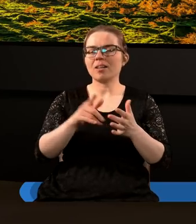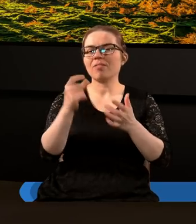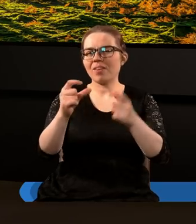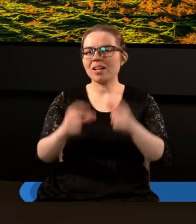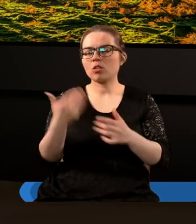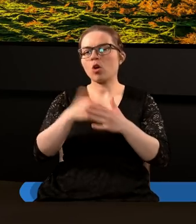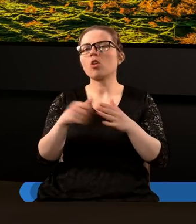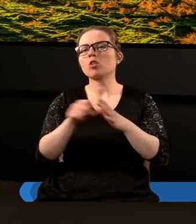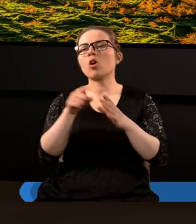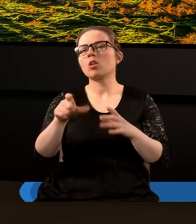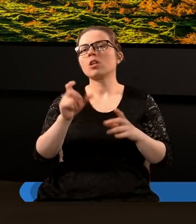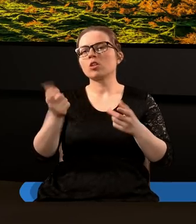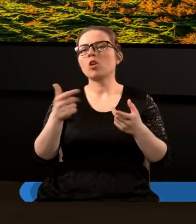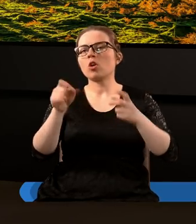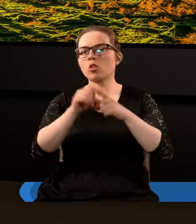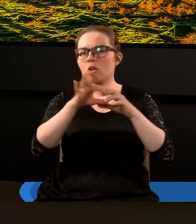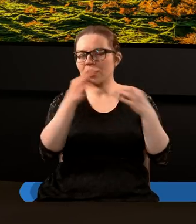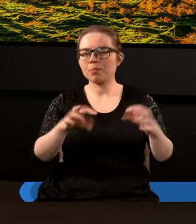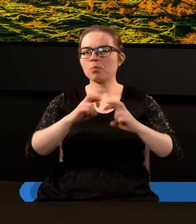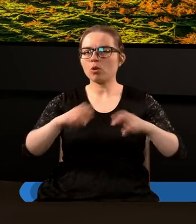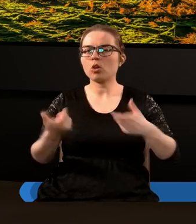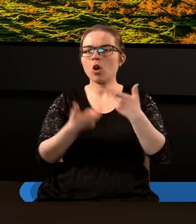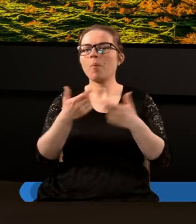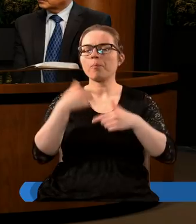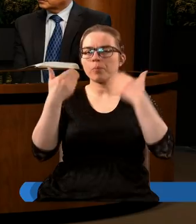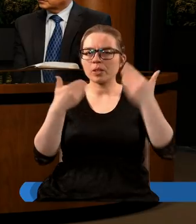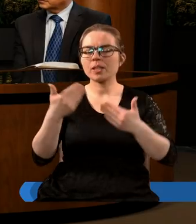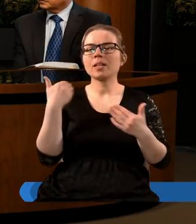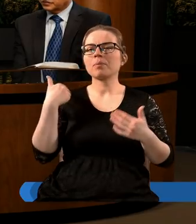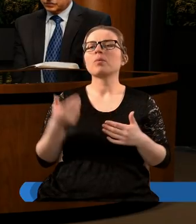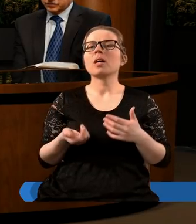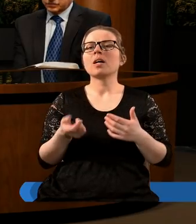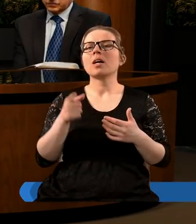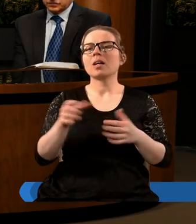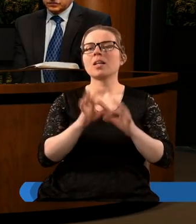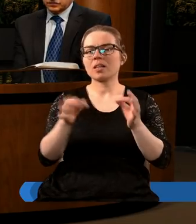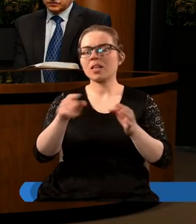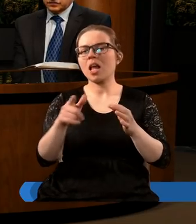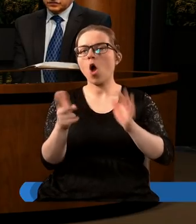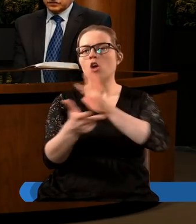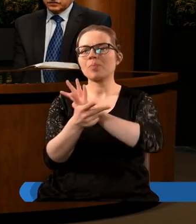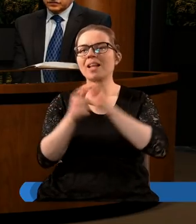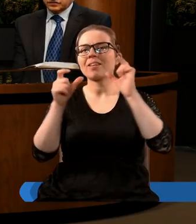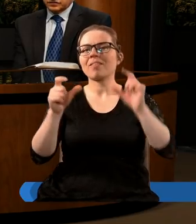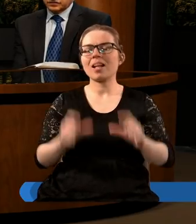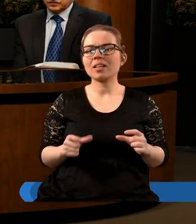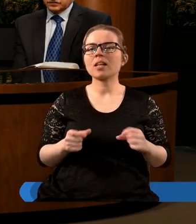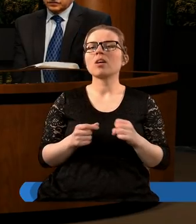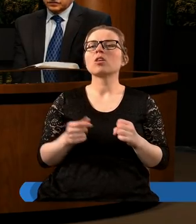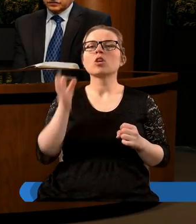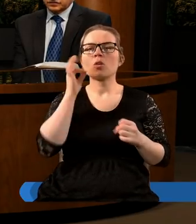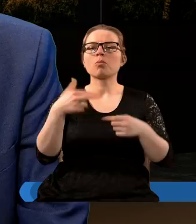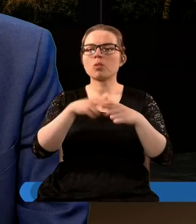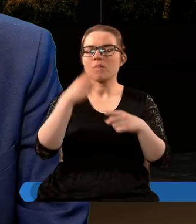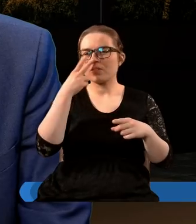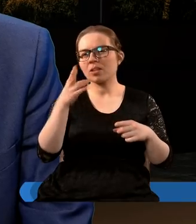końcowych do tego co myśmy dotąd mówili a propos jeszcze tego osiemnastego wersetu kobieta którą